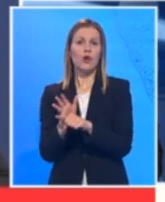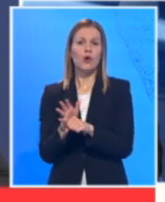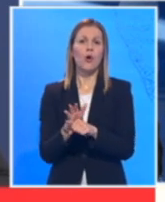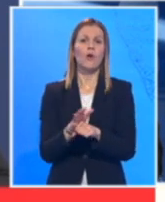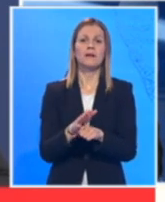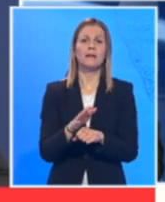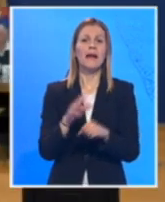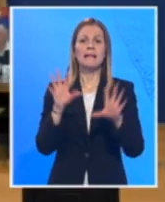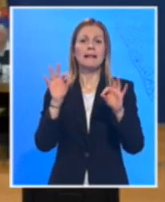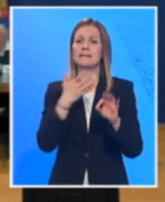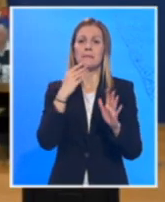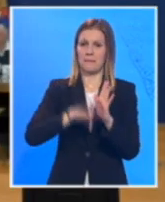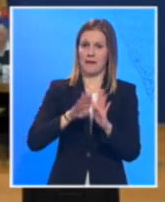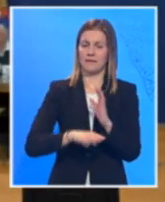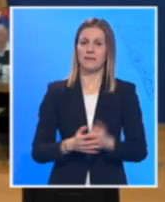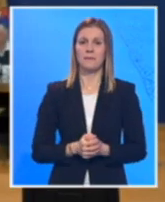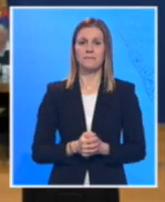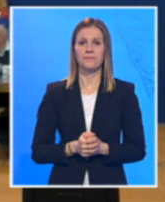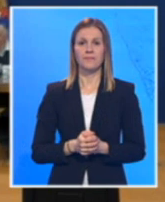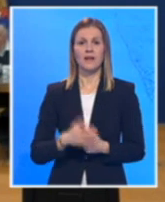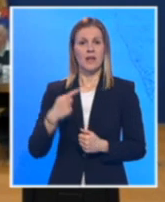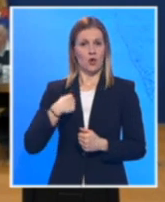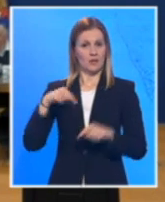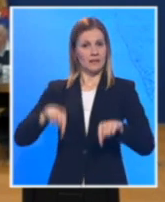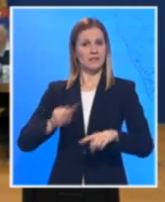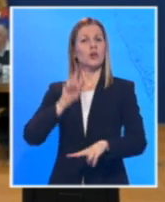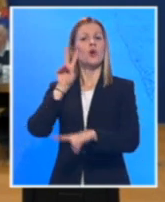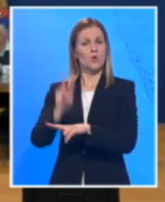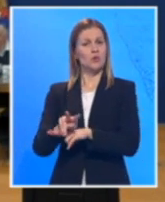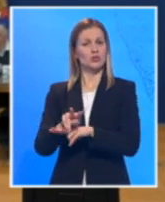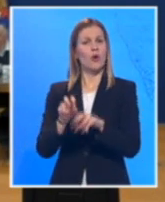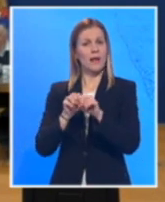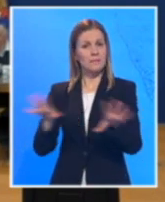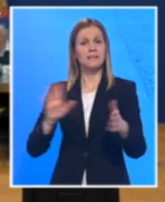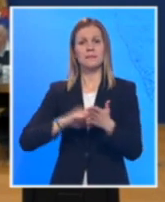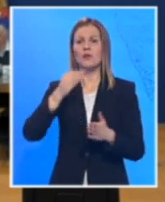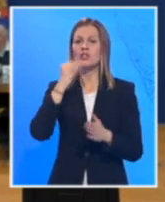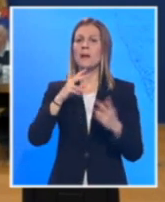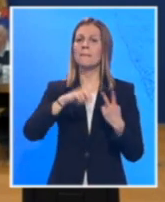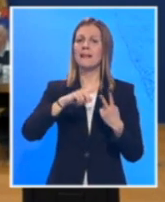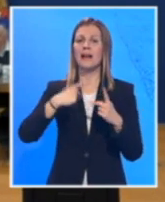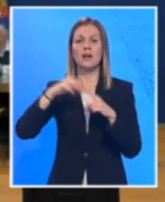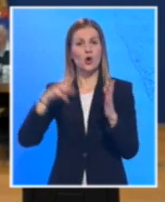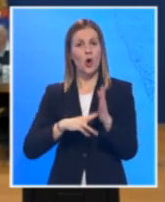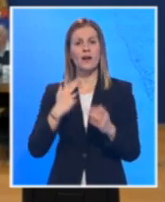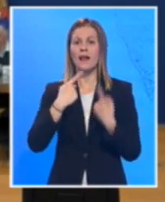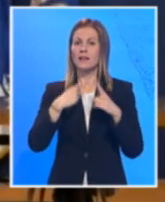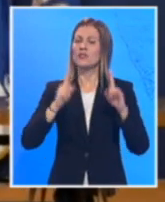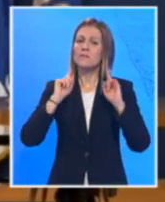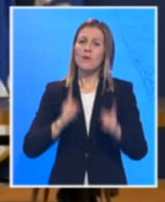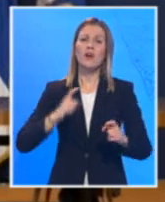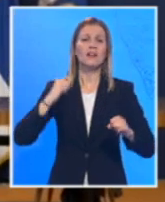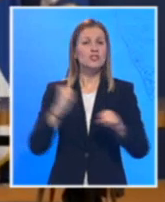koji su jednocifreni. Da je epidemija pod kontrolom kod nas, tvrdi epidemiolog Predrakon, ali naglašava da je potrebna čvrsta disciplina.